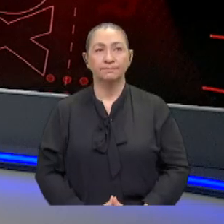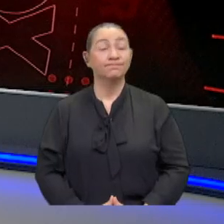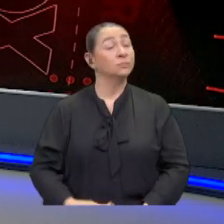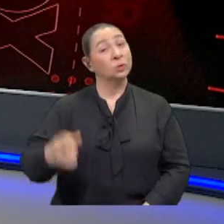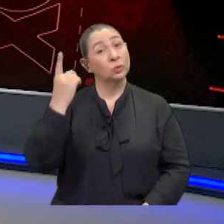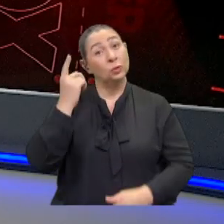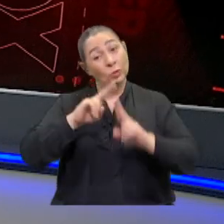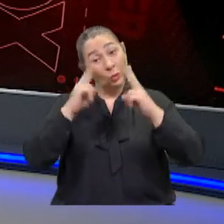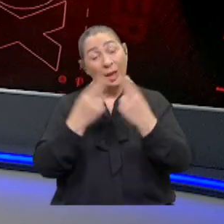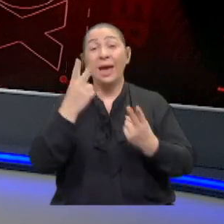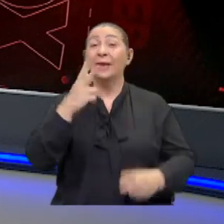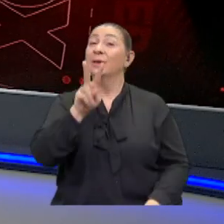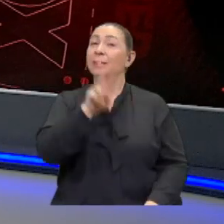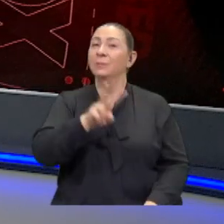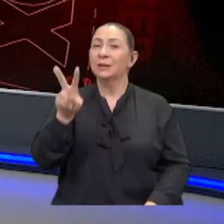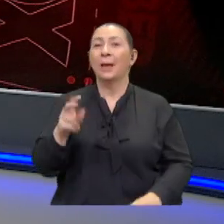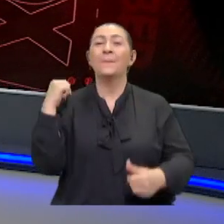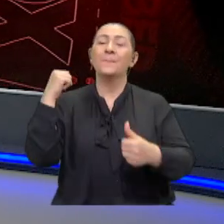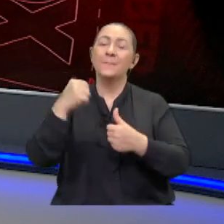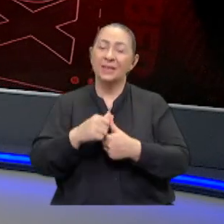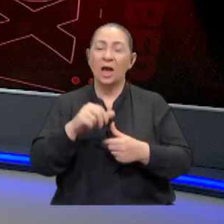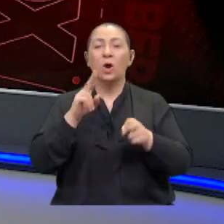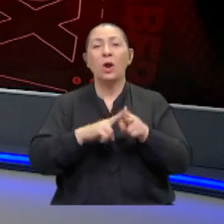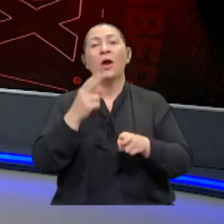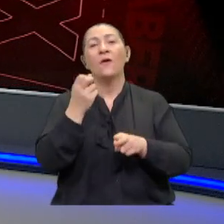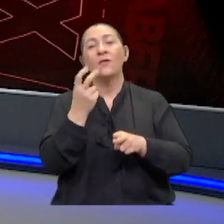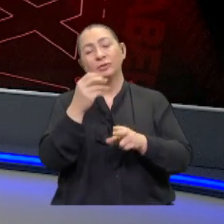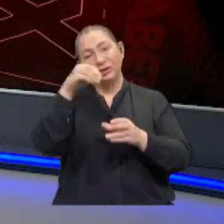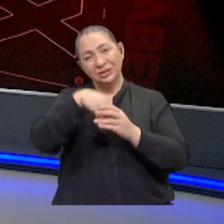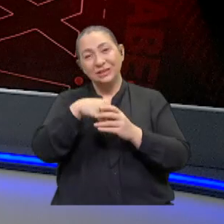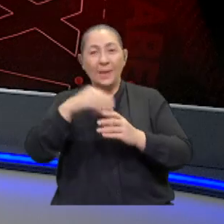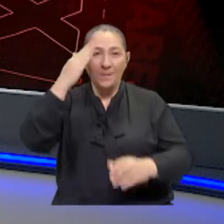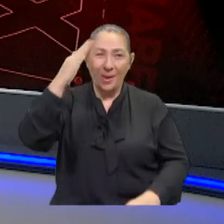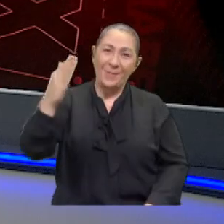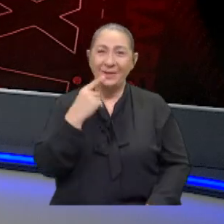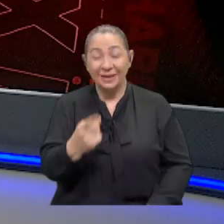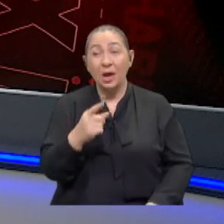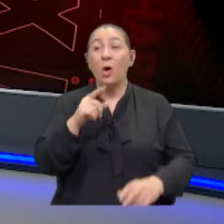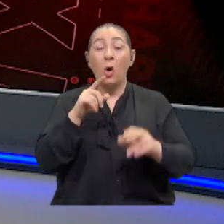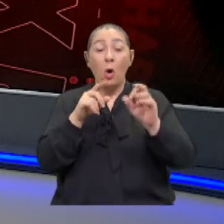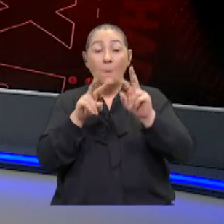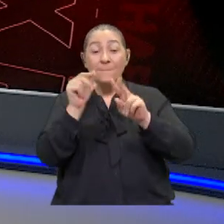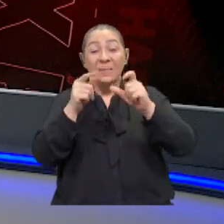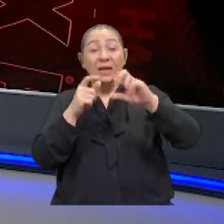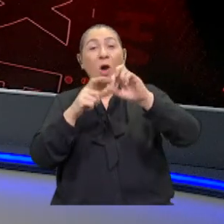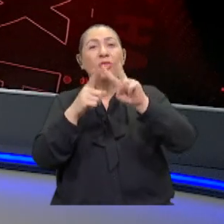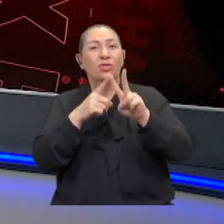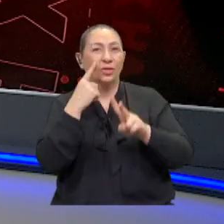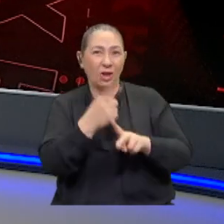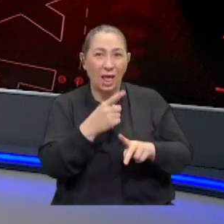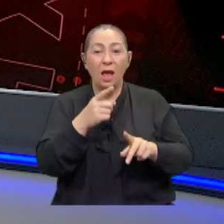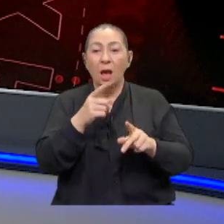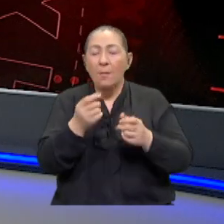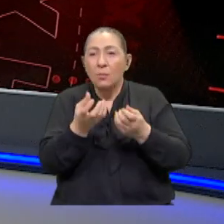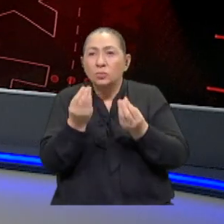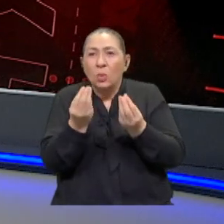Dünya 2022'ye bir kez daha Covid-19 gölgesine merhaba dedi. Omikron varyantı nedeniyle vaka patlamaları